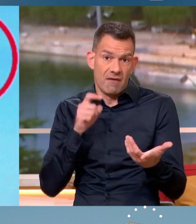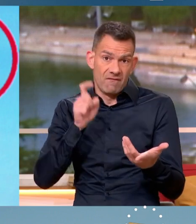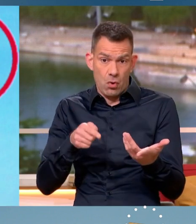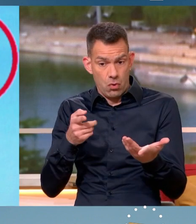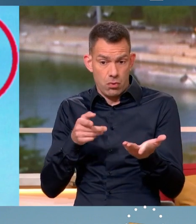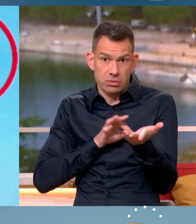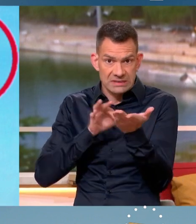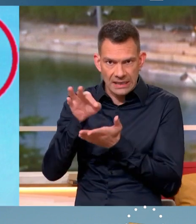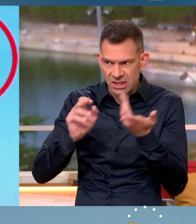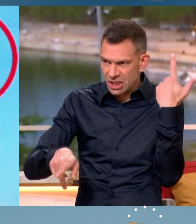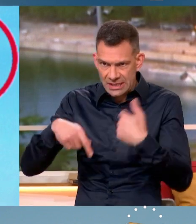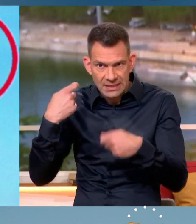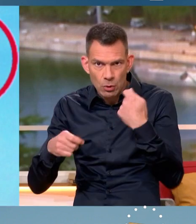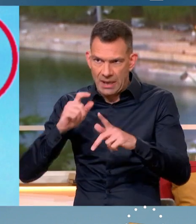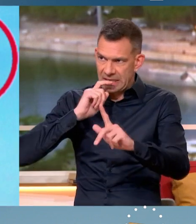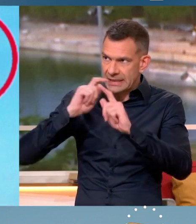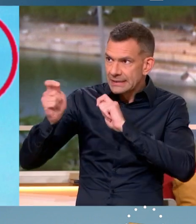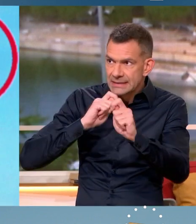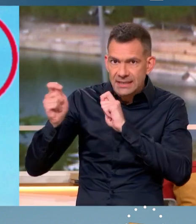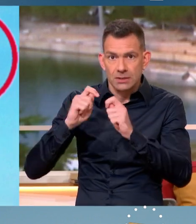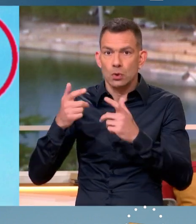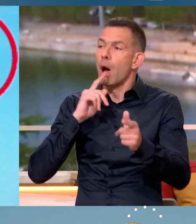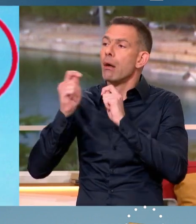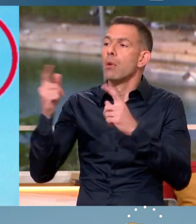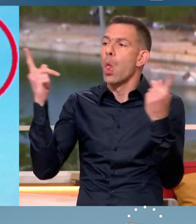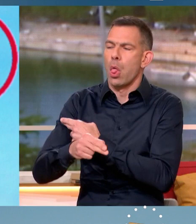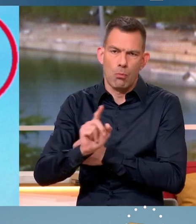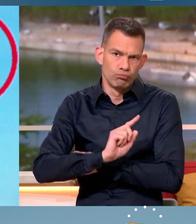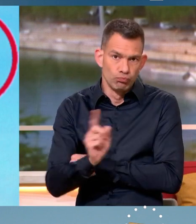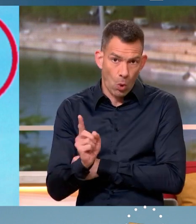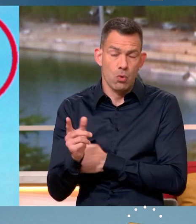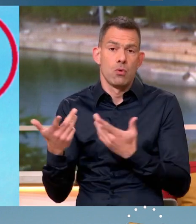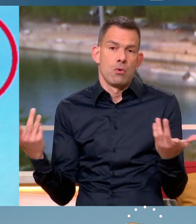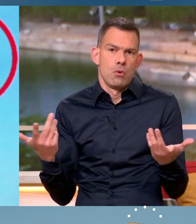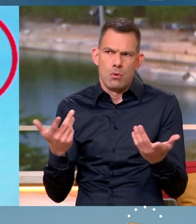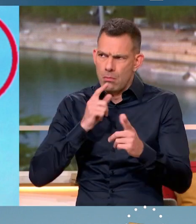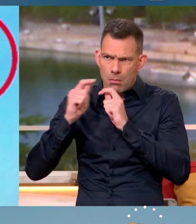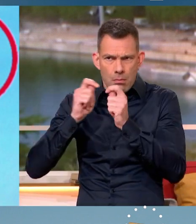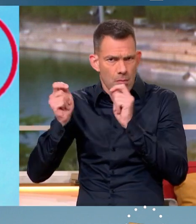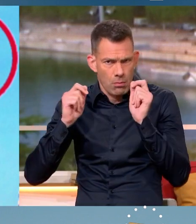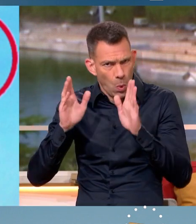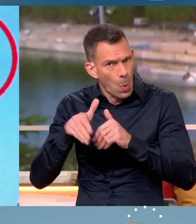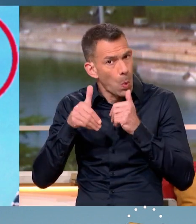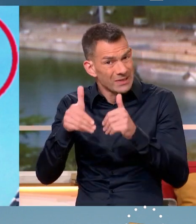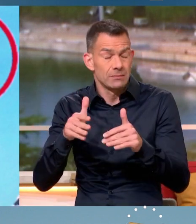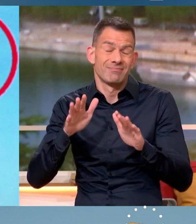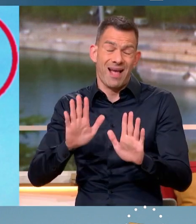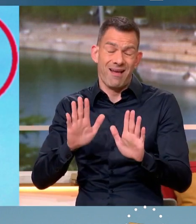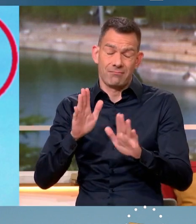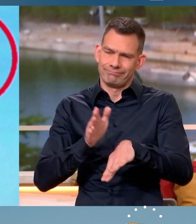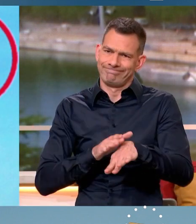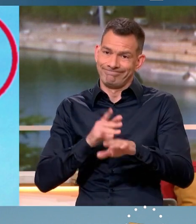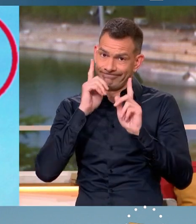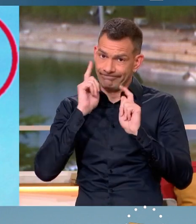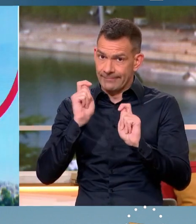Il faut ne pas couper les voies du dialogue. Il y a toujours des discussions. Mais attention, attention,